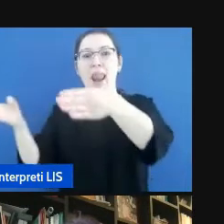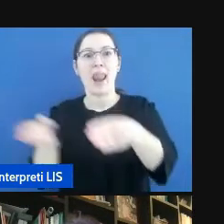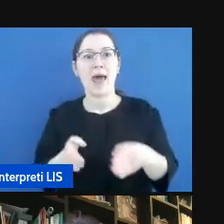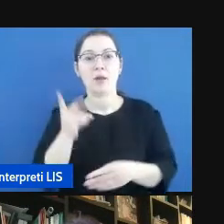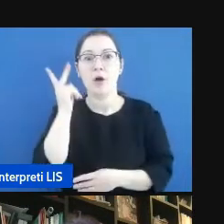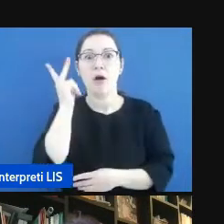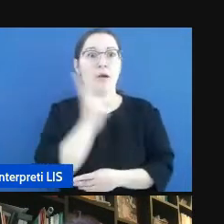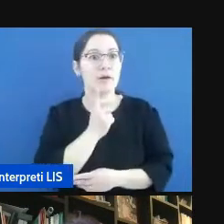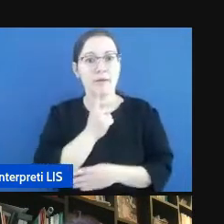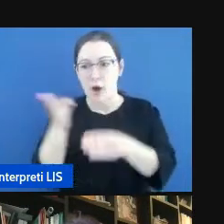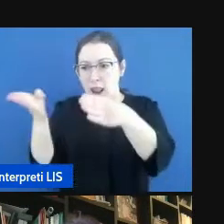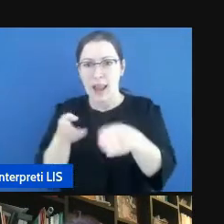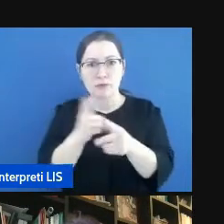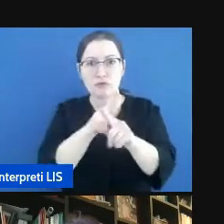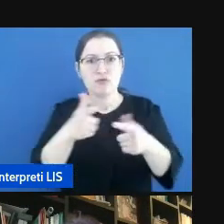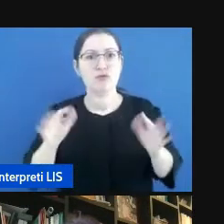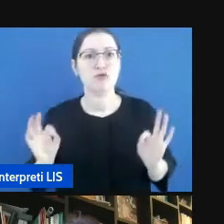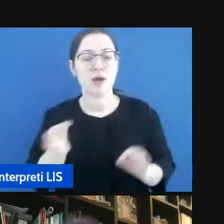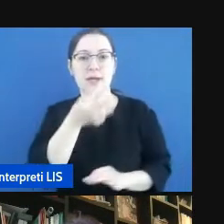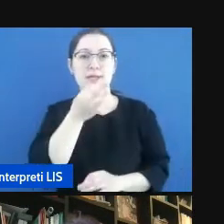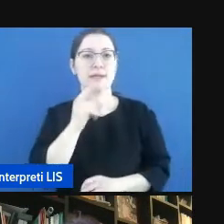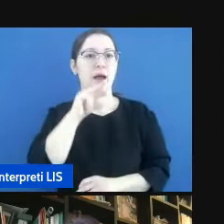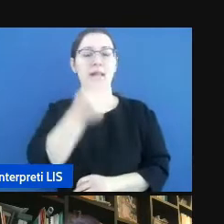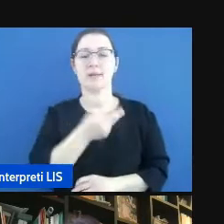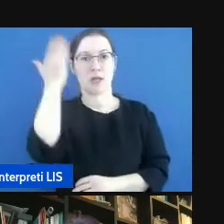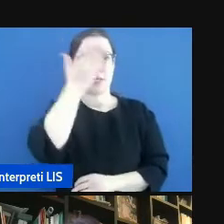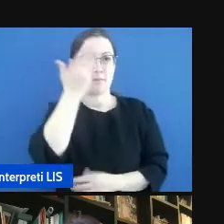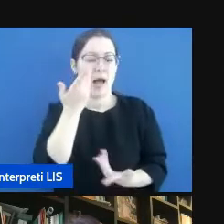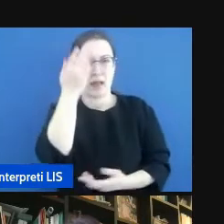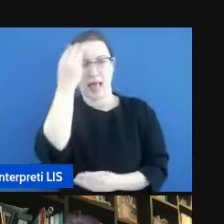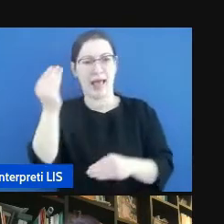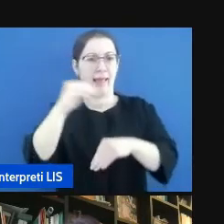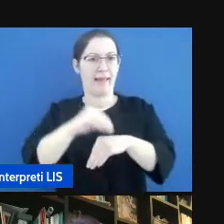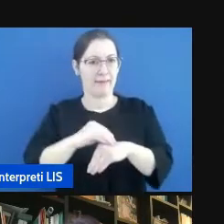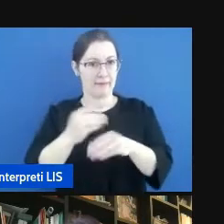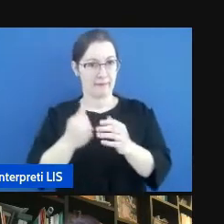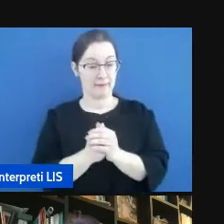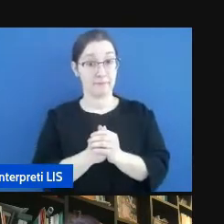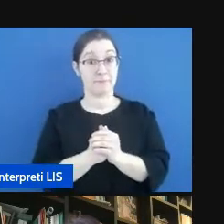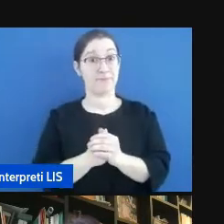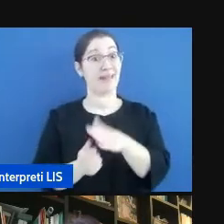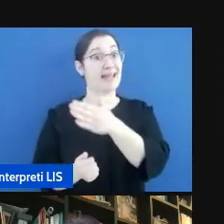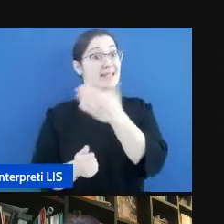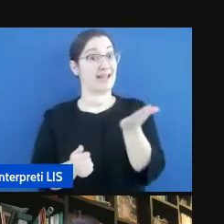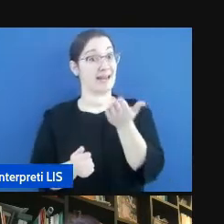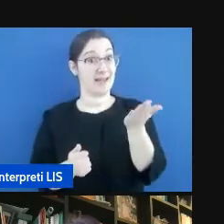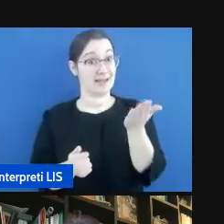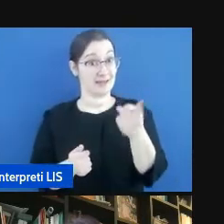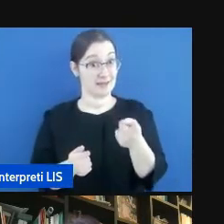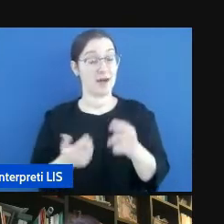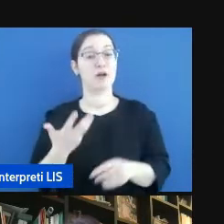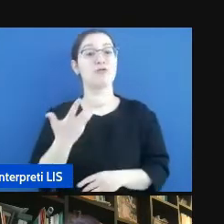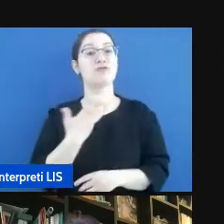risposto in modo molto casuale, sbagliando. Lo stimolo a sinistra invece è interessante perché